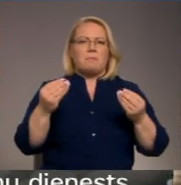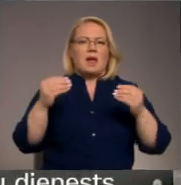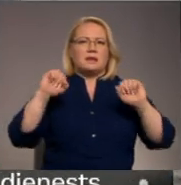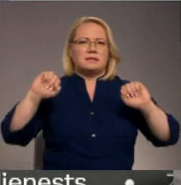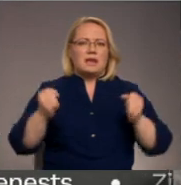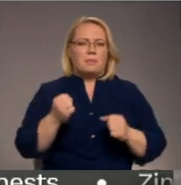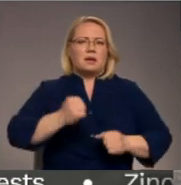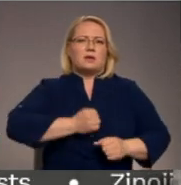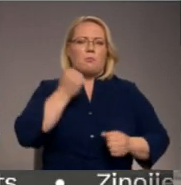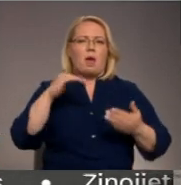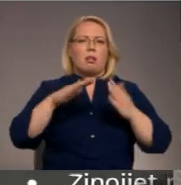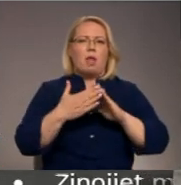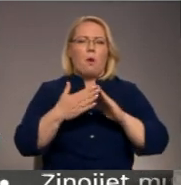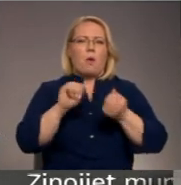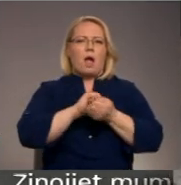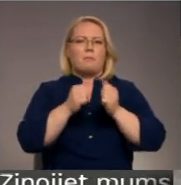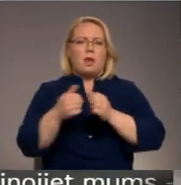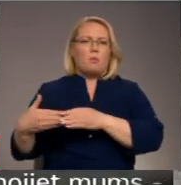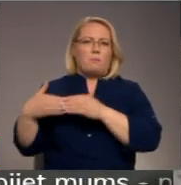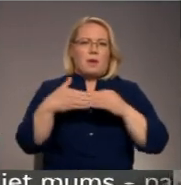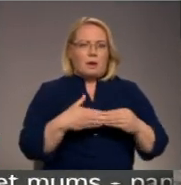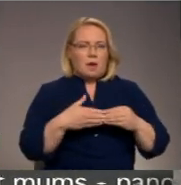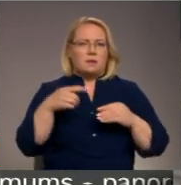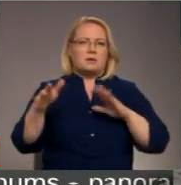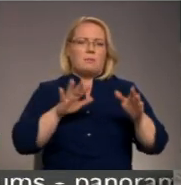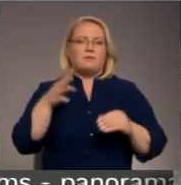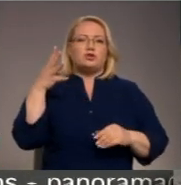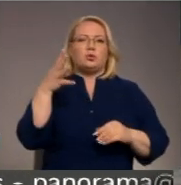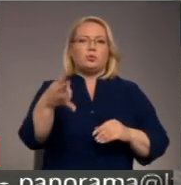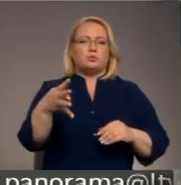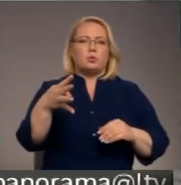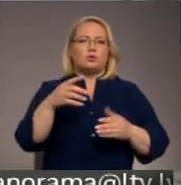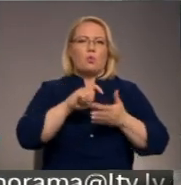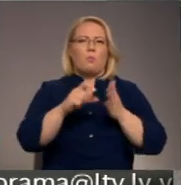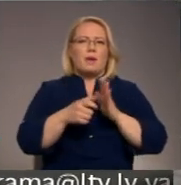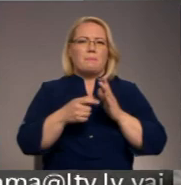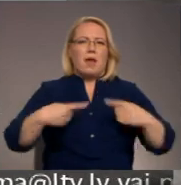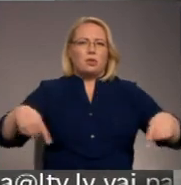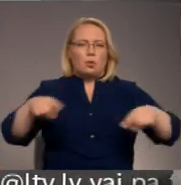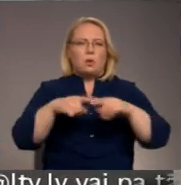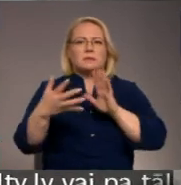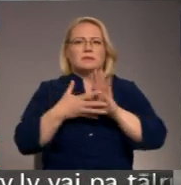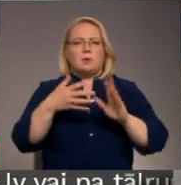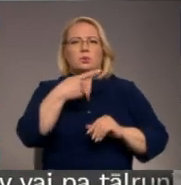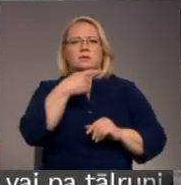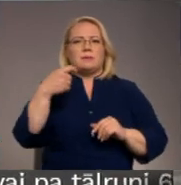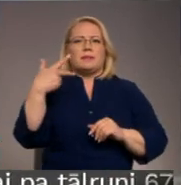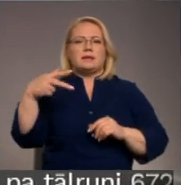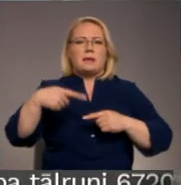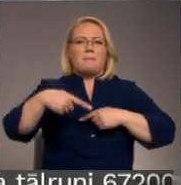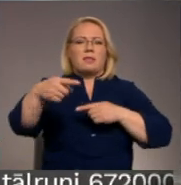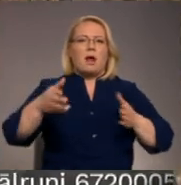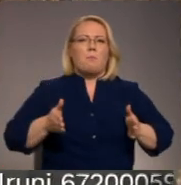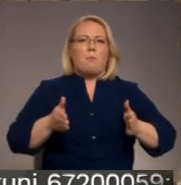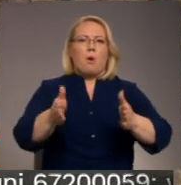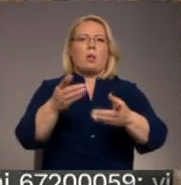apgrūtinājusi laukakmeņu piegādu objektam. Tie ir aptuveni 4000 kubikmetru, kas izmantoti gan 130 metru garā molu